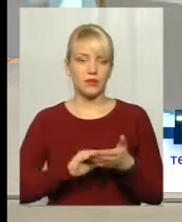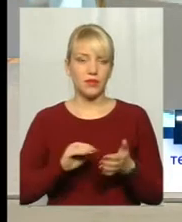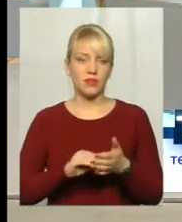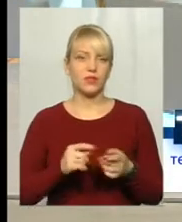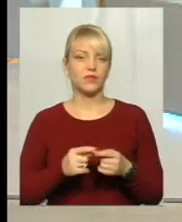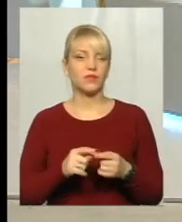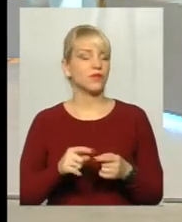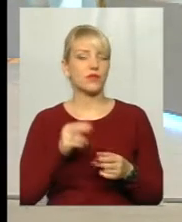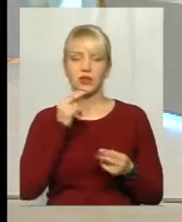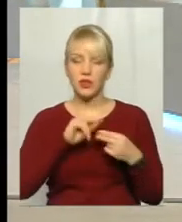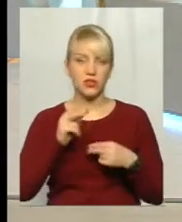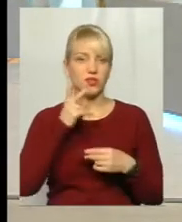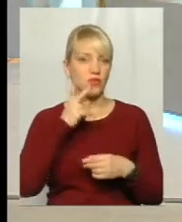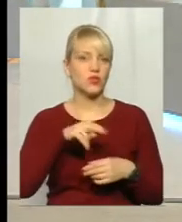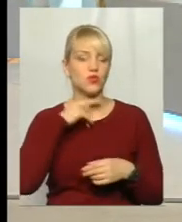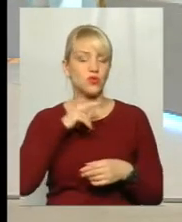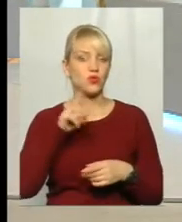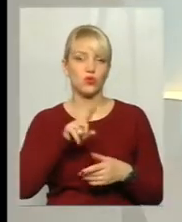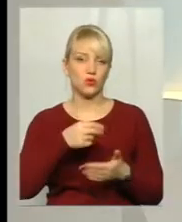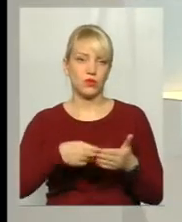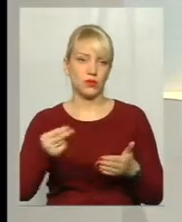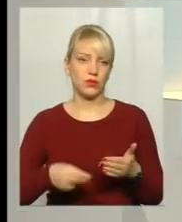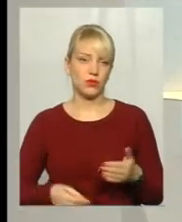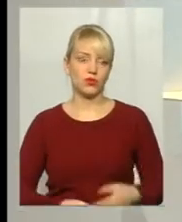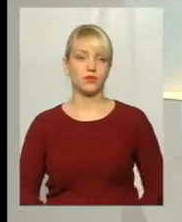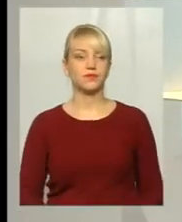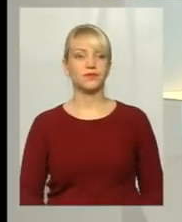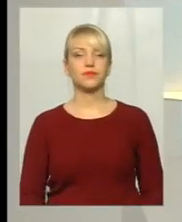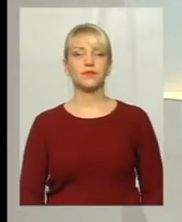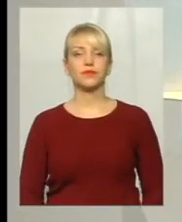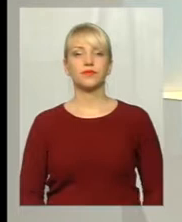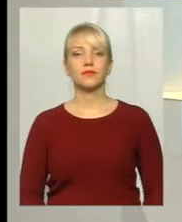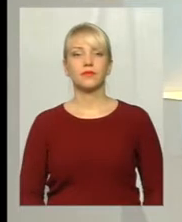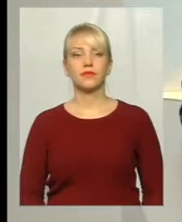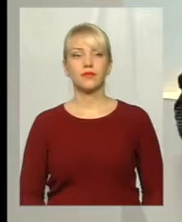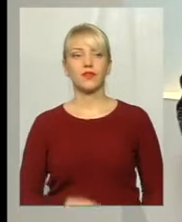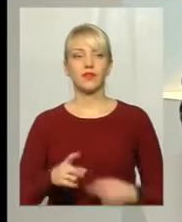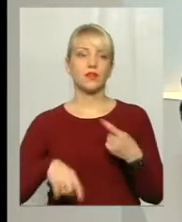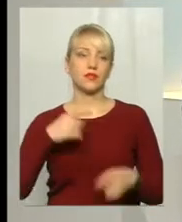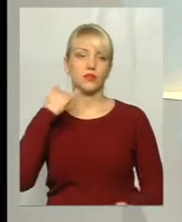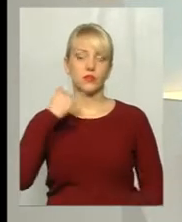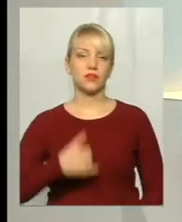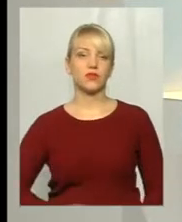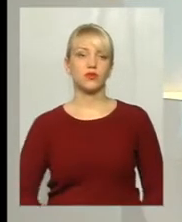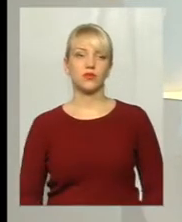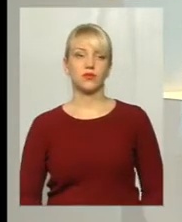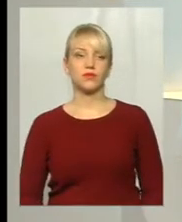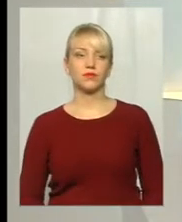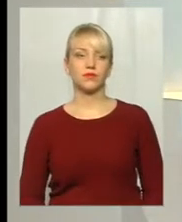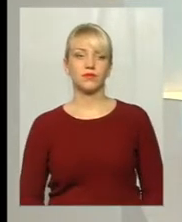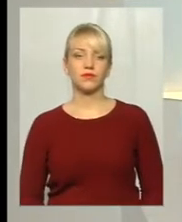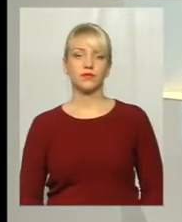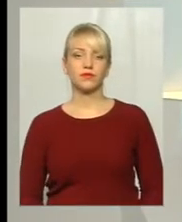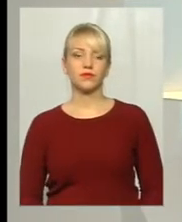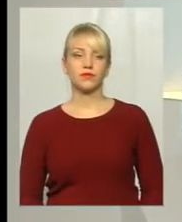то тоді краще дивитися, що підписуєш в обов'язковому порядку. Дякую. Пані Тетяна, у на зв'язку ще один глядач. Добрий вечір, ми вас чуємо.